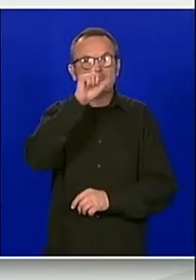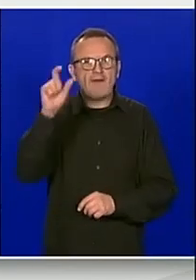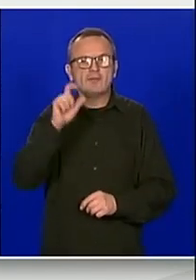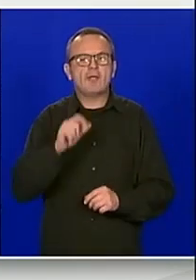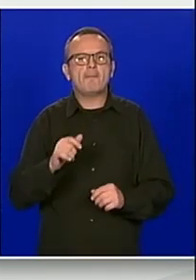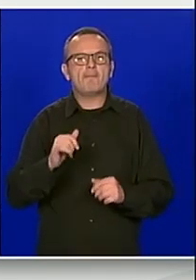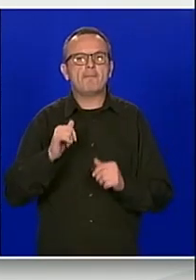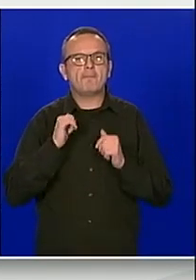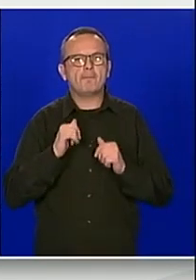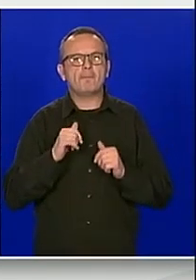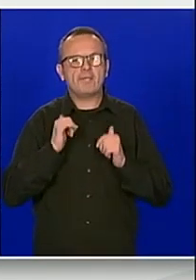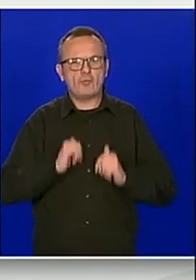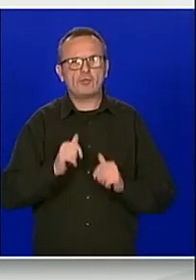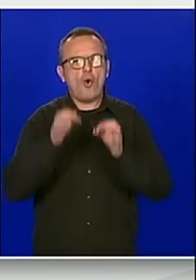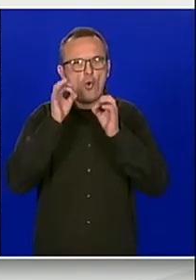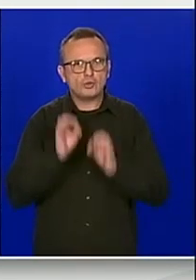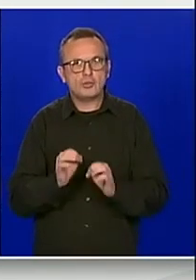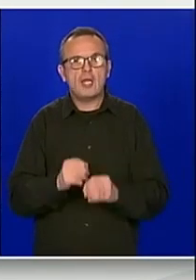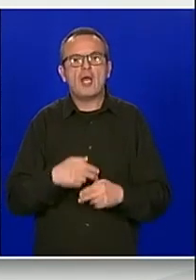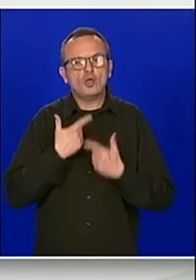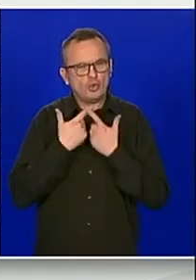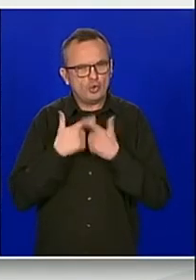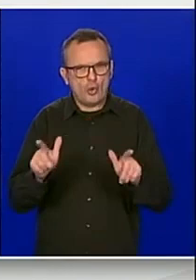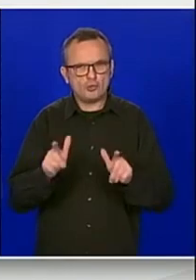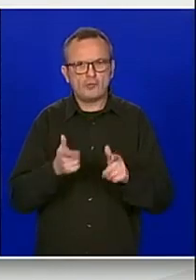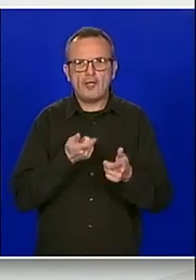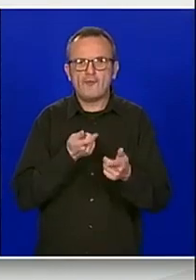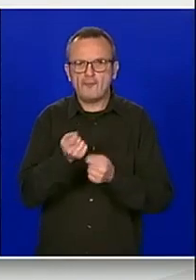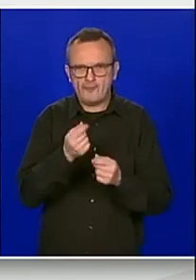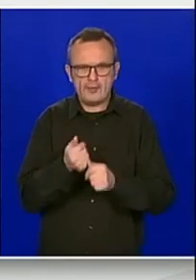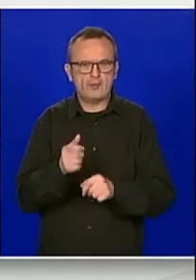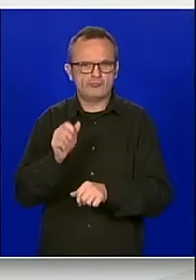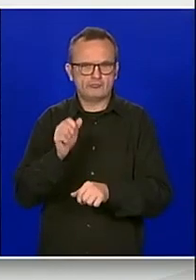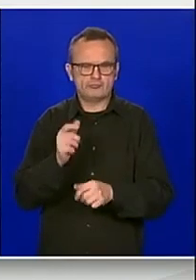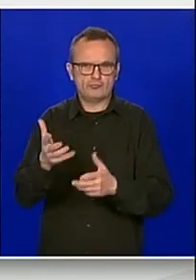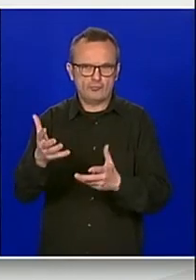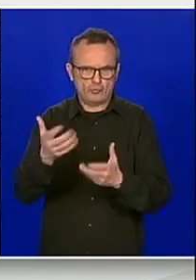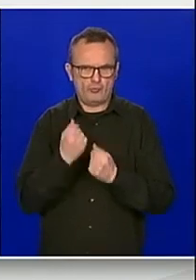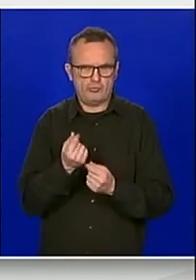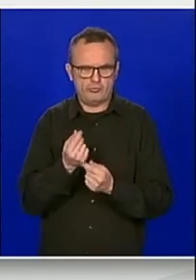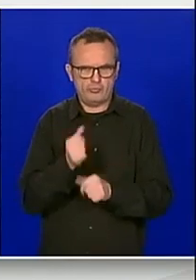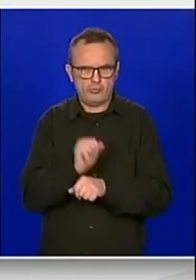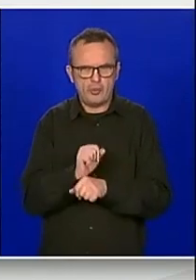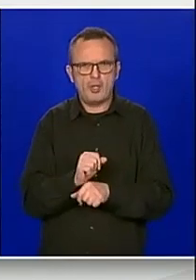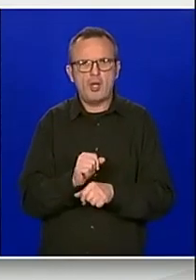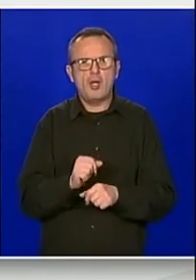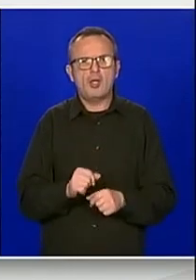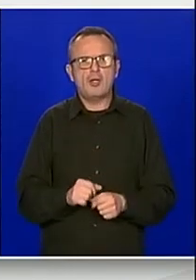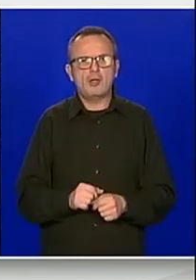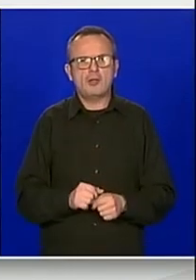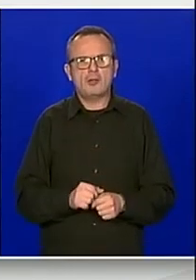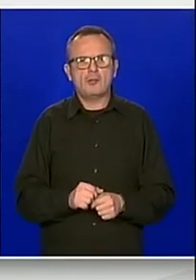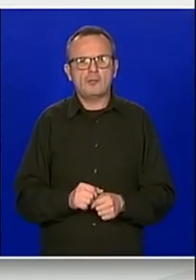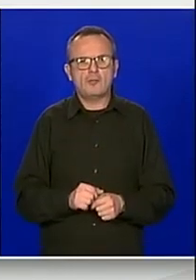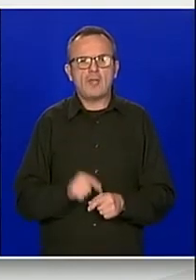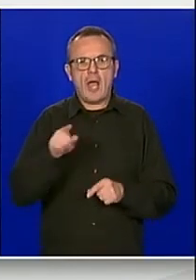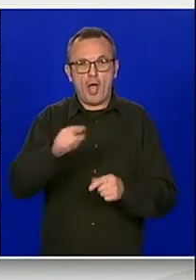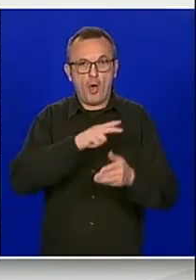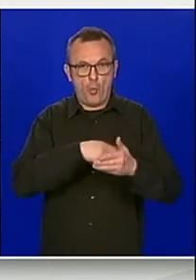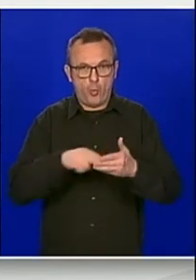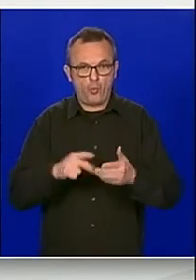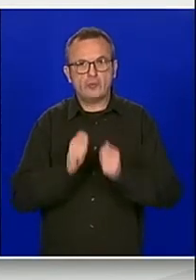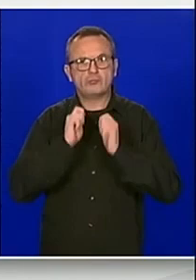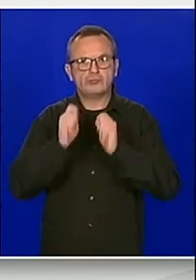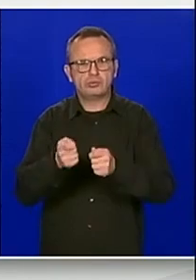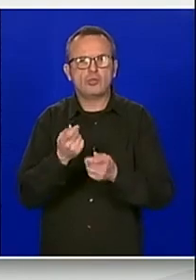osiguranje odobreno je sufinansiranje sredstvima operativnog programa Učinkoviti ljudski potencijali, a ugovor o dodjeli